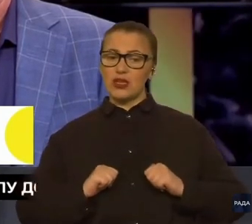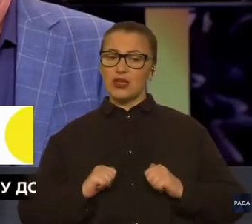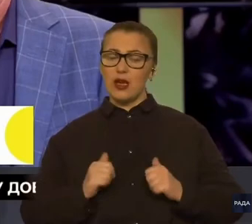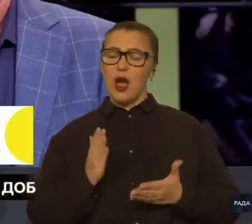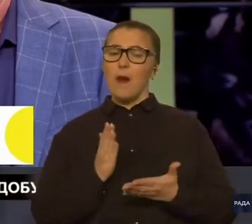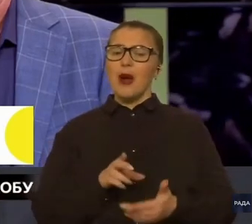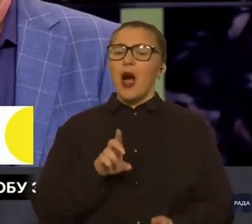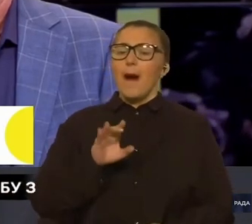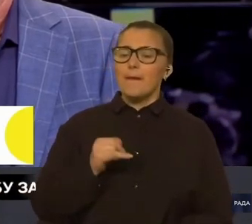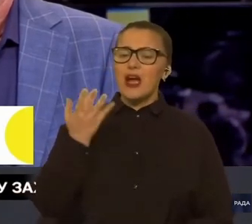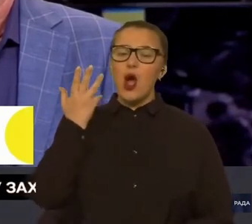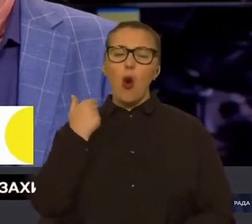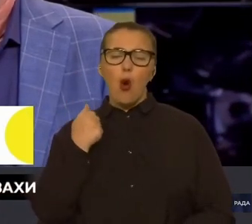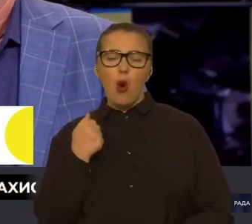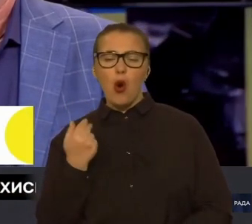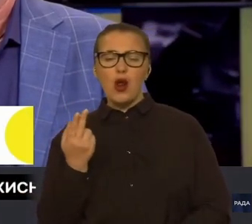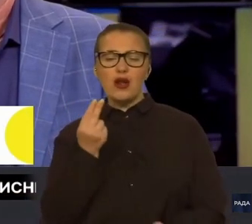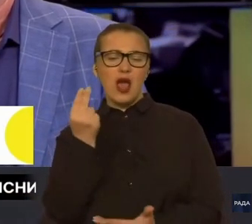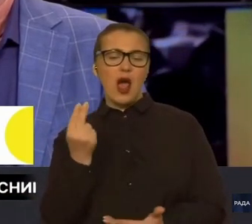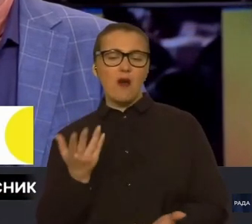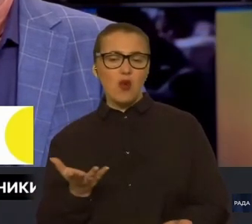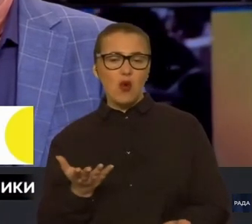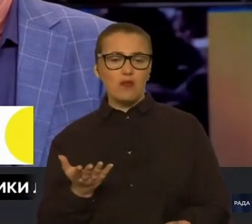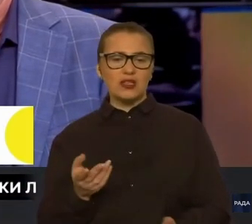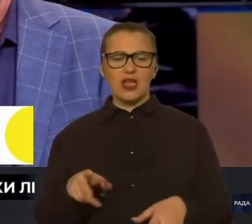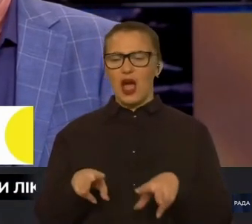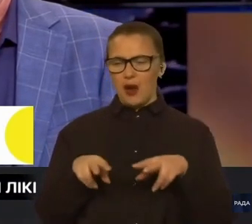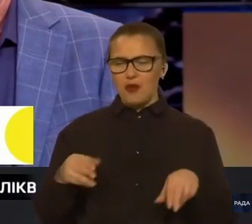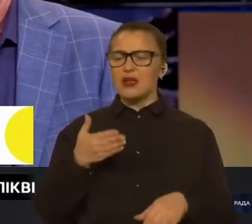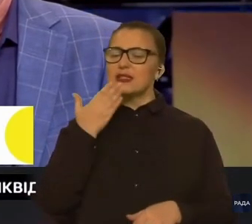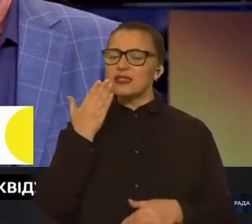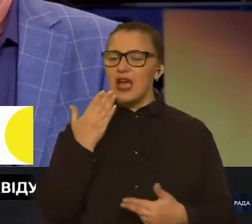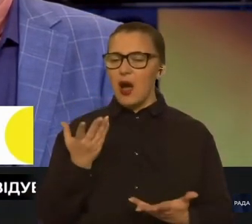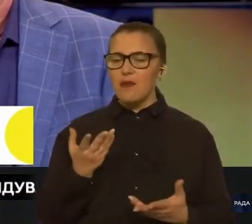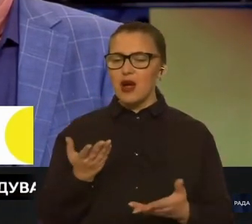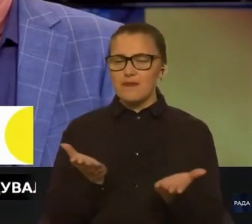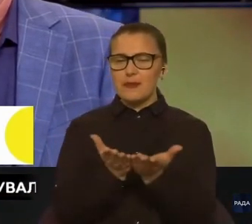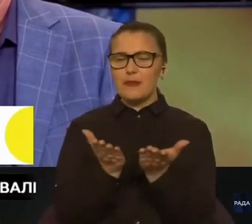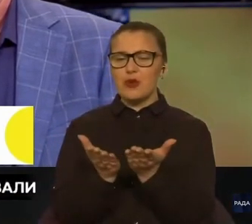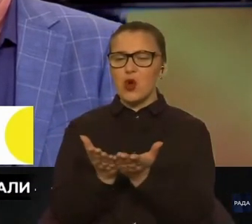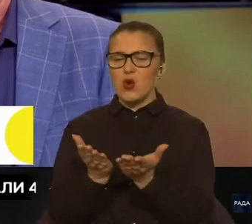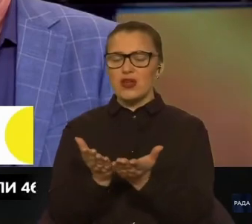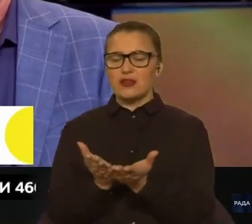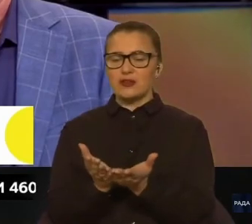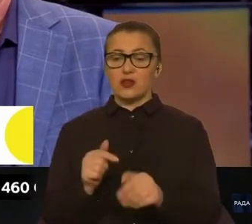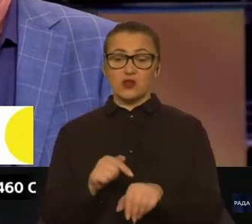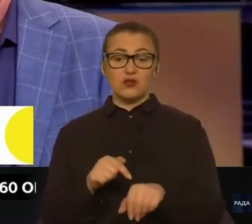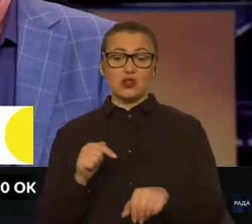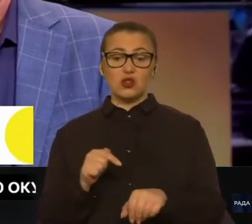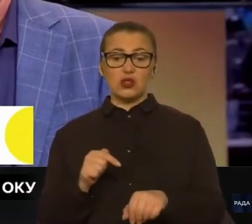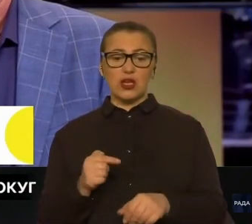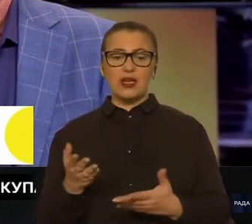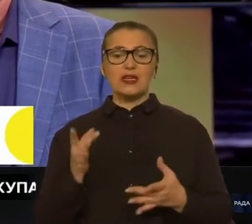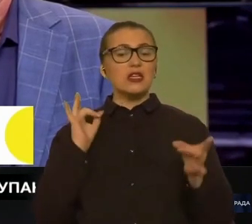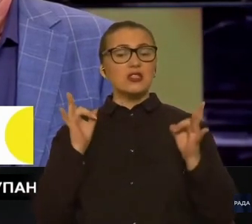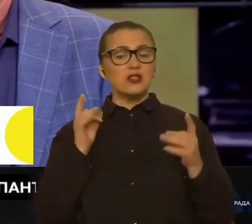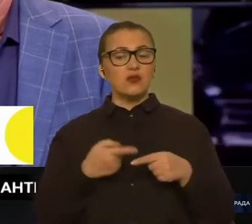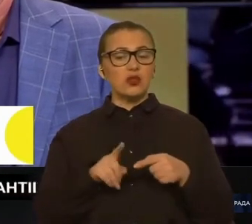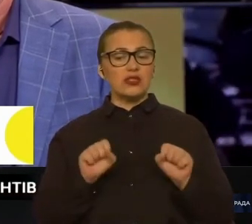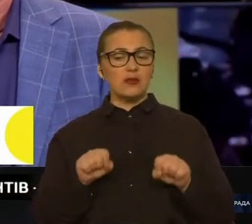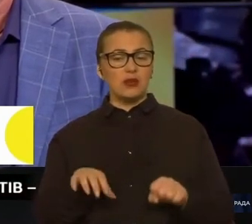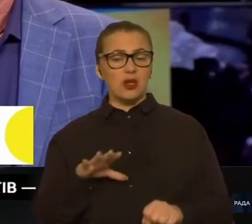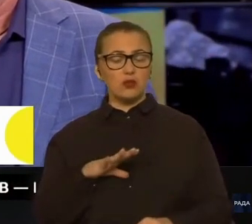або образ? Що це було? І так по кожному каналу. Який запах, який колір, яке тілесне відчуття, який звук це міг бути?